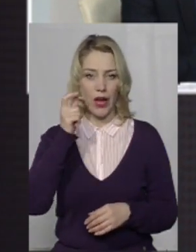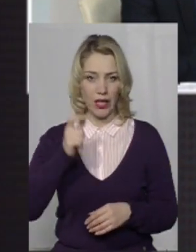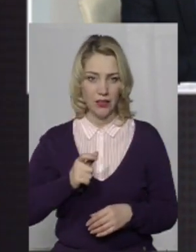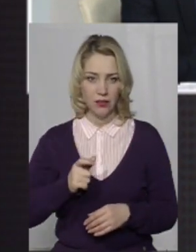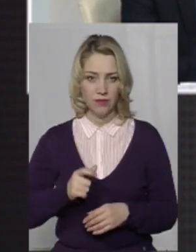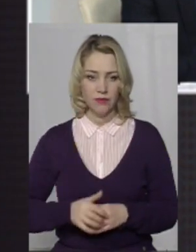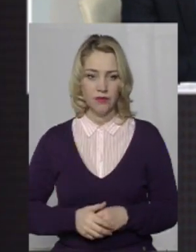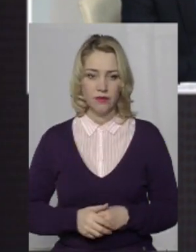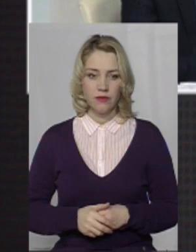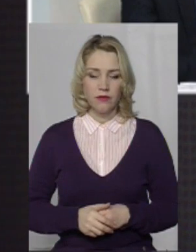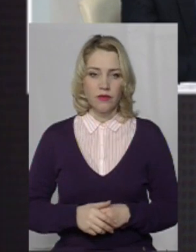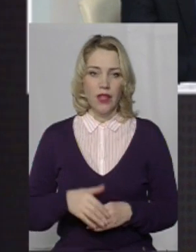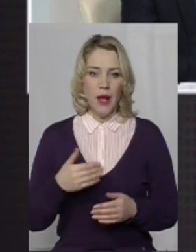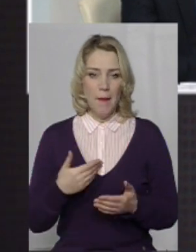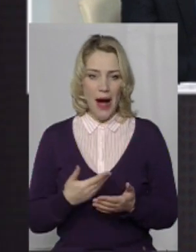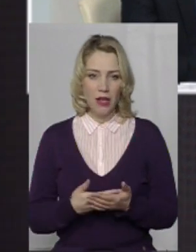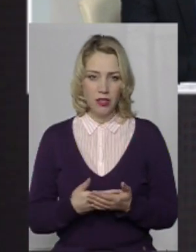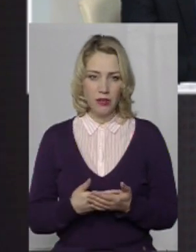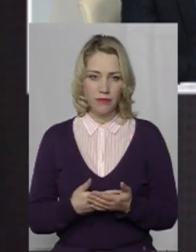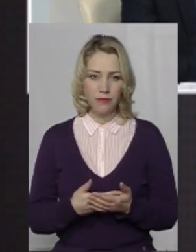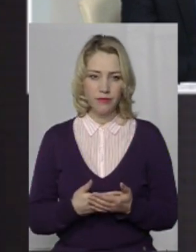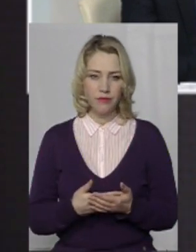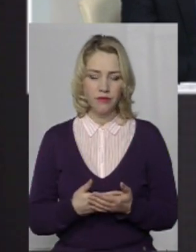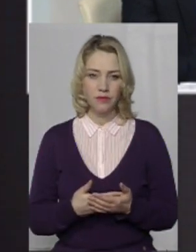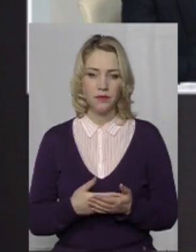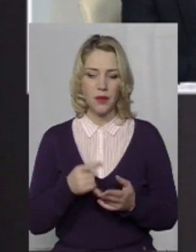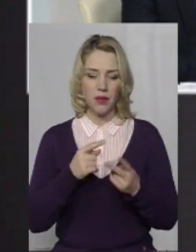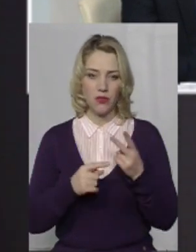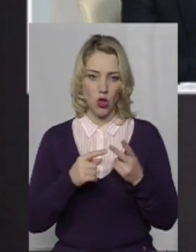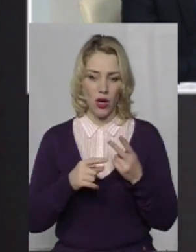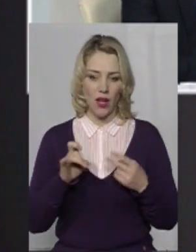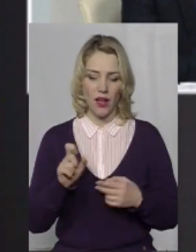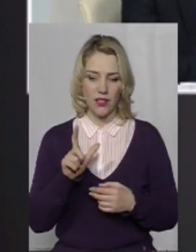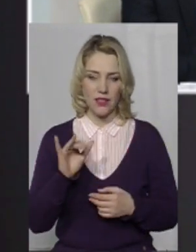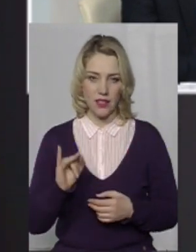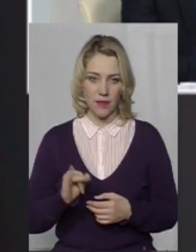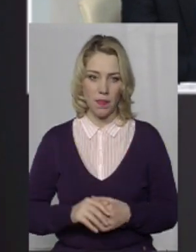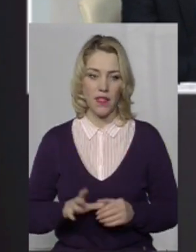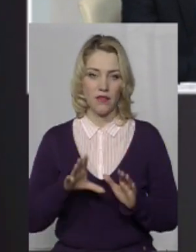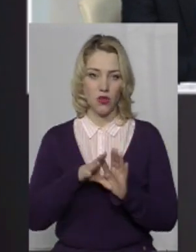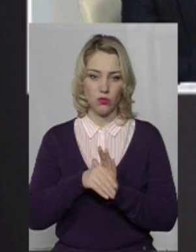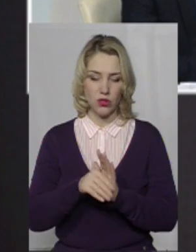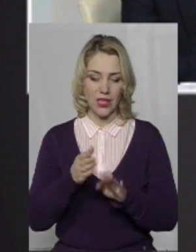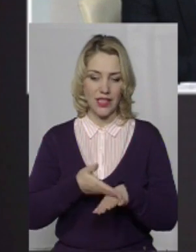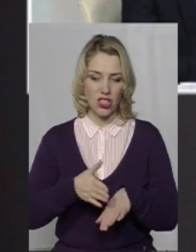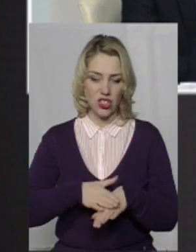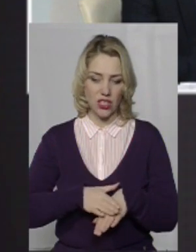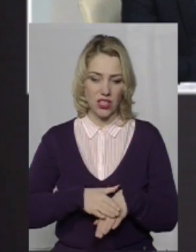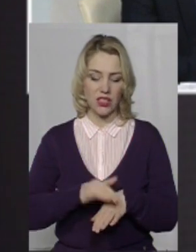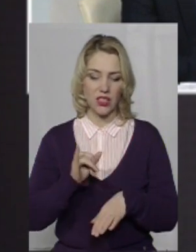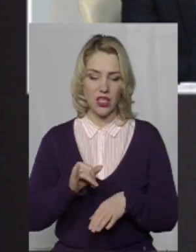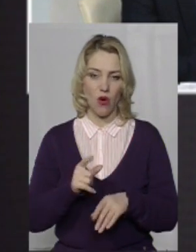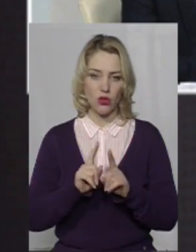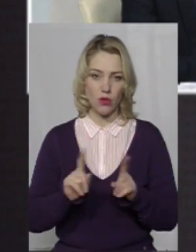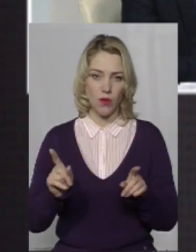майже півтора разу. У тому числі, скоєння тяжких